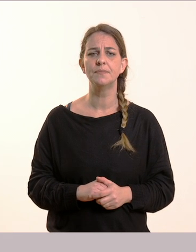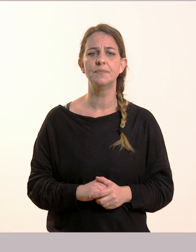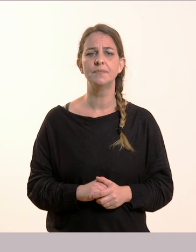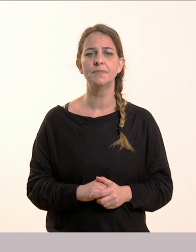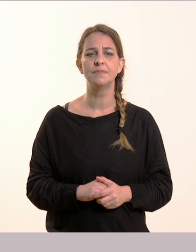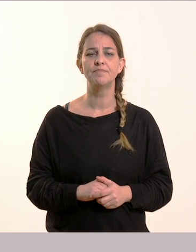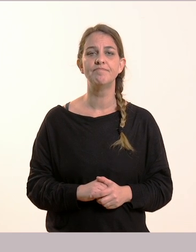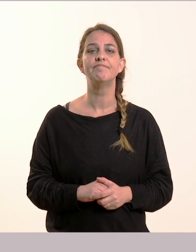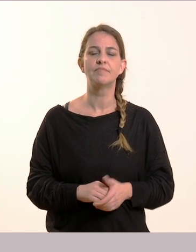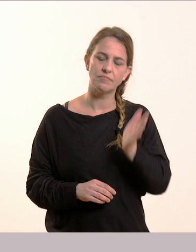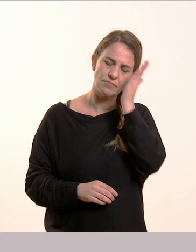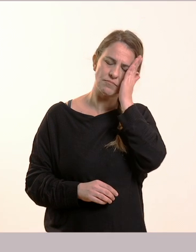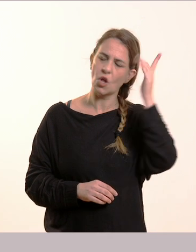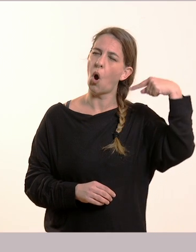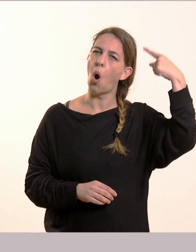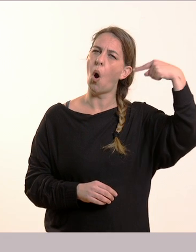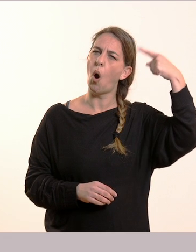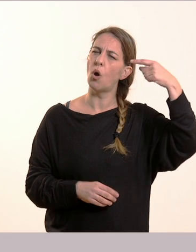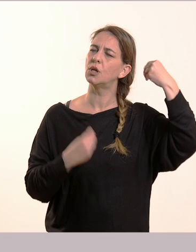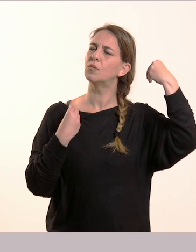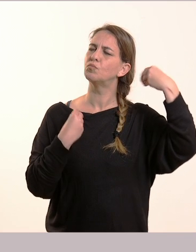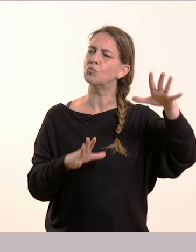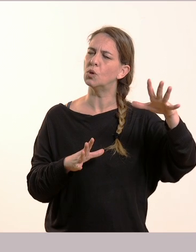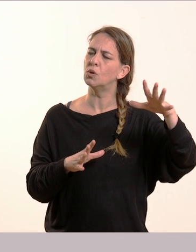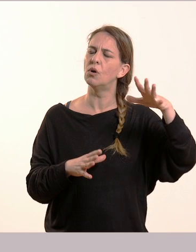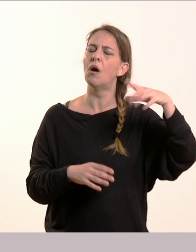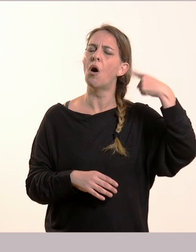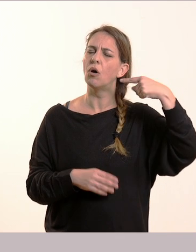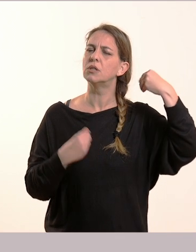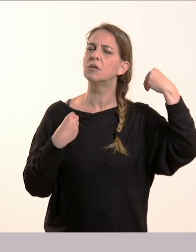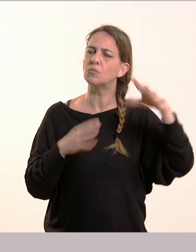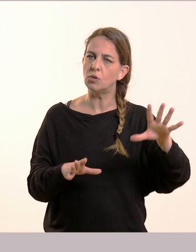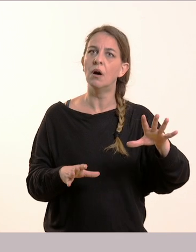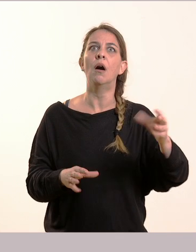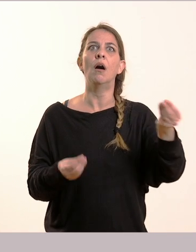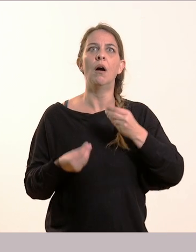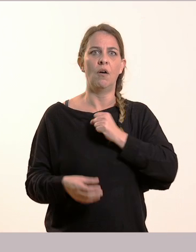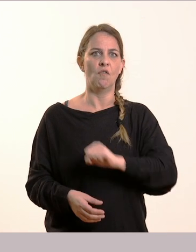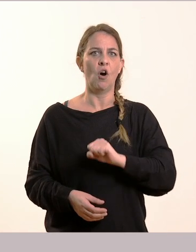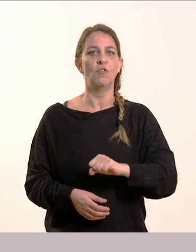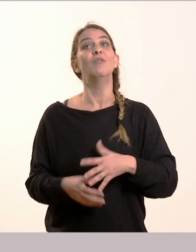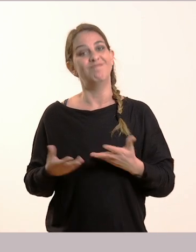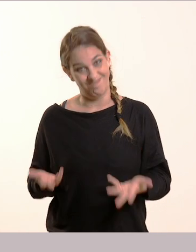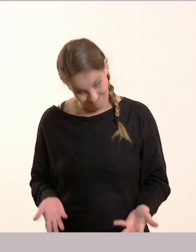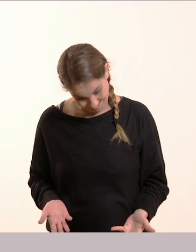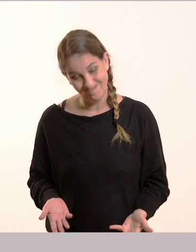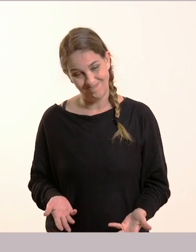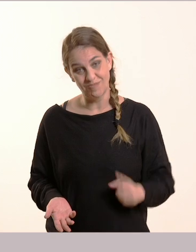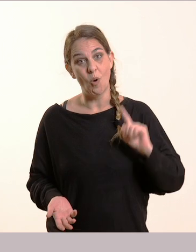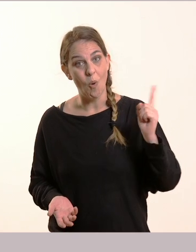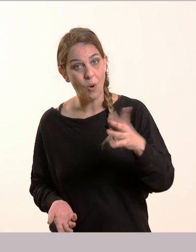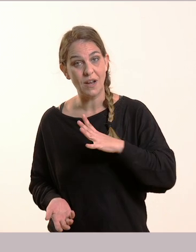Όταν βλέπεις άσχημα όνειρα. Αυτό το παθαίνουμε όλοι νομίζω, όταν βλέπουμε άσχημα όνειρα και ξυπνάμε έτσι